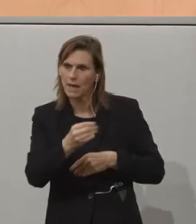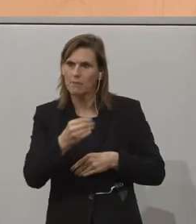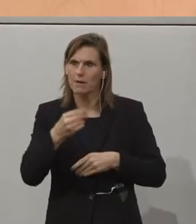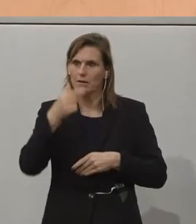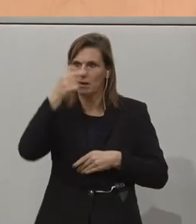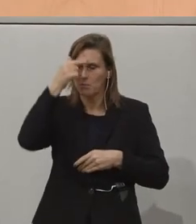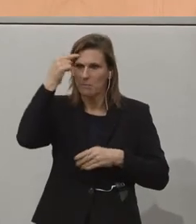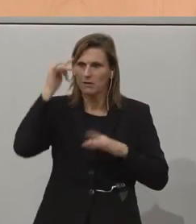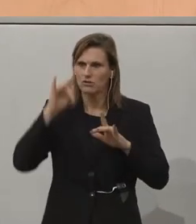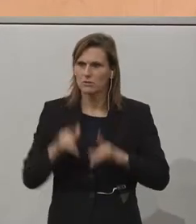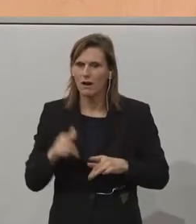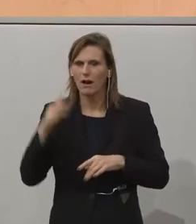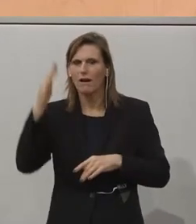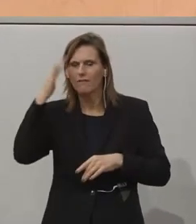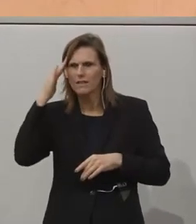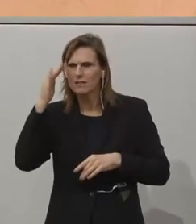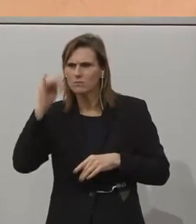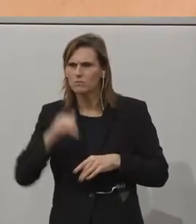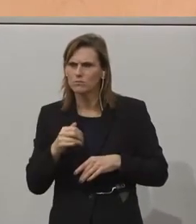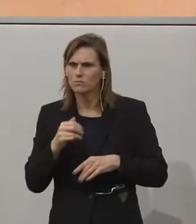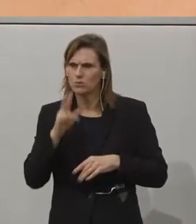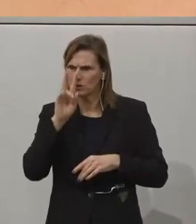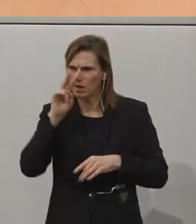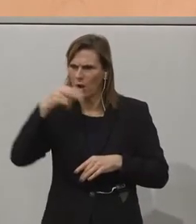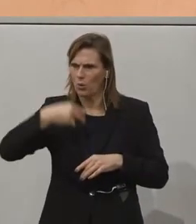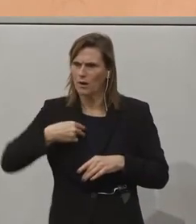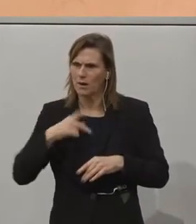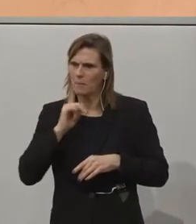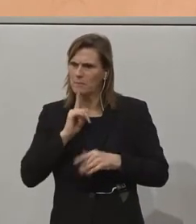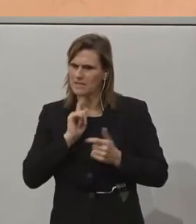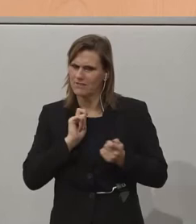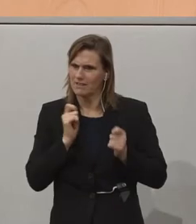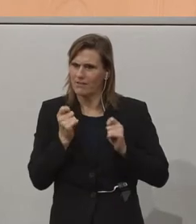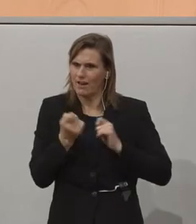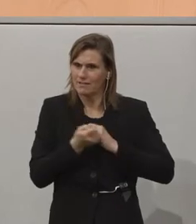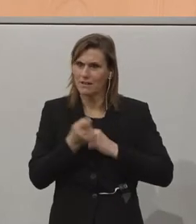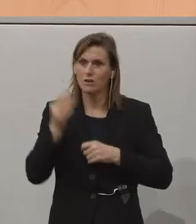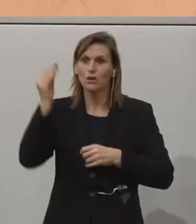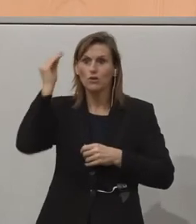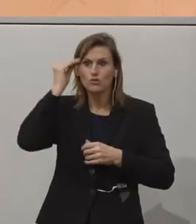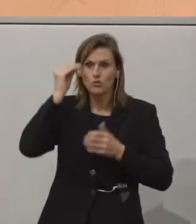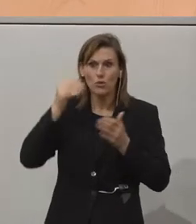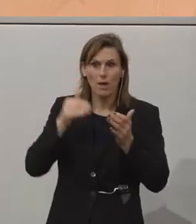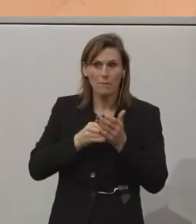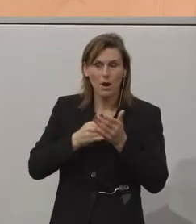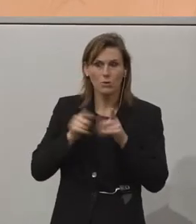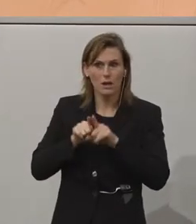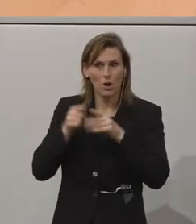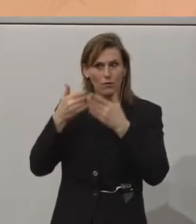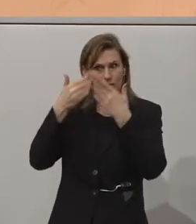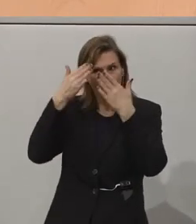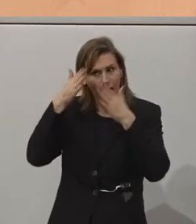wo wir wissen, wir müssen uns selber vielleicht ein Stück weit darauf einstellen und uns verändern. dann, die Schule braucht die Offenheit, auch